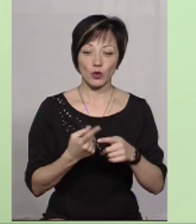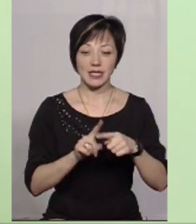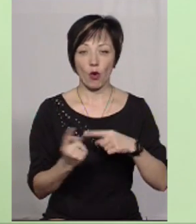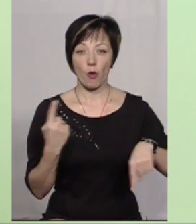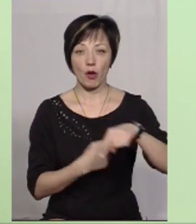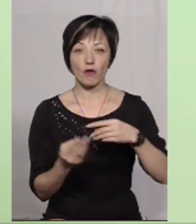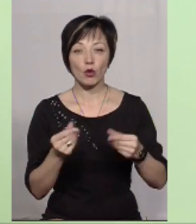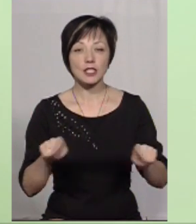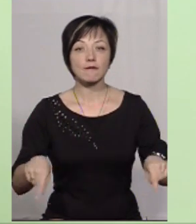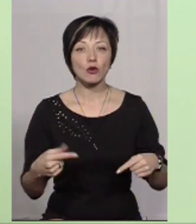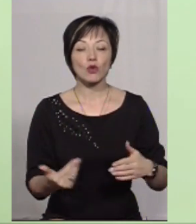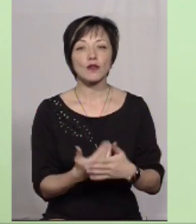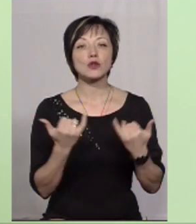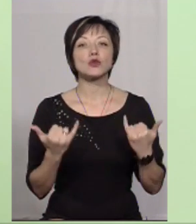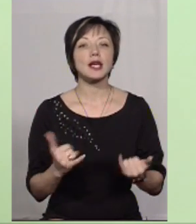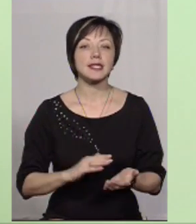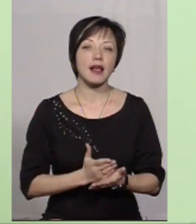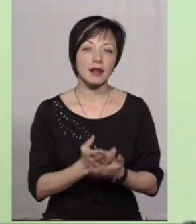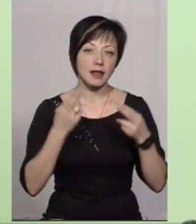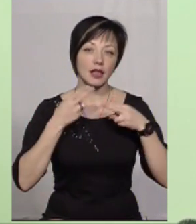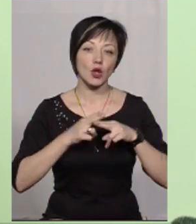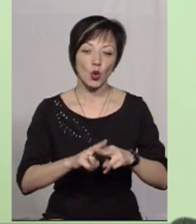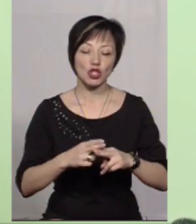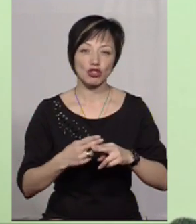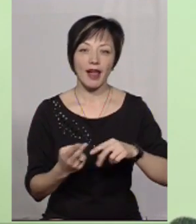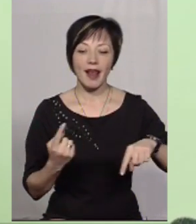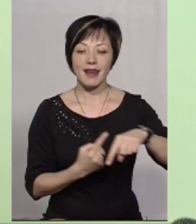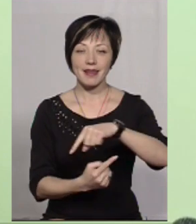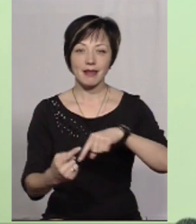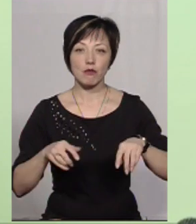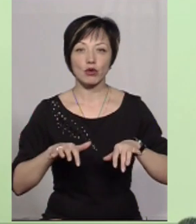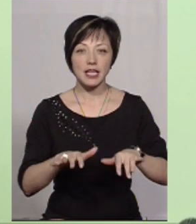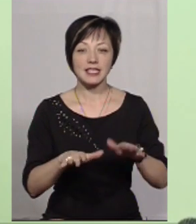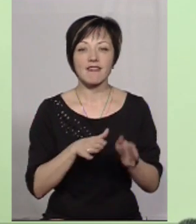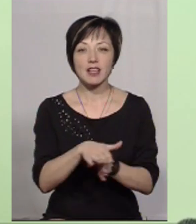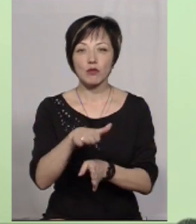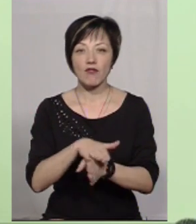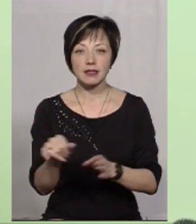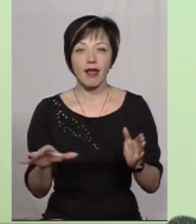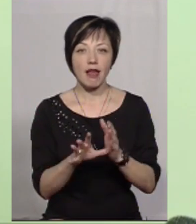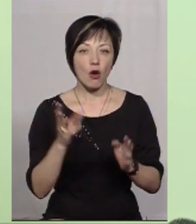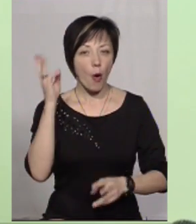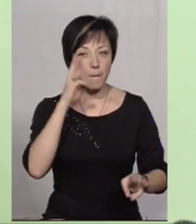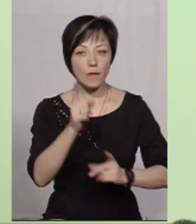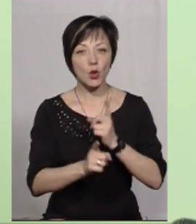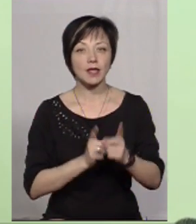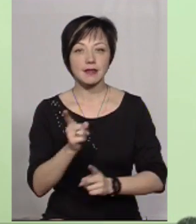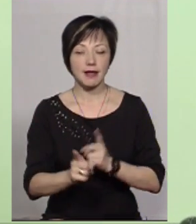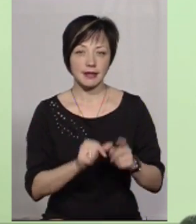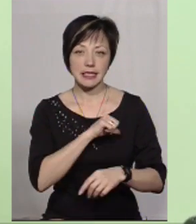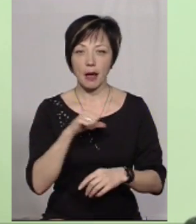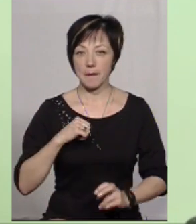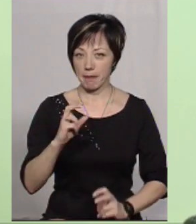коштів створюються нові сучасні, якісні технологічні лінії, процеси, відбувається енергомодернізація самих підприємств.